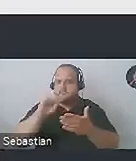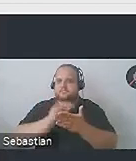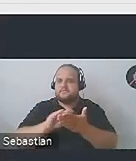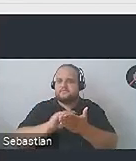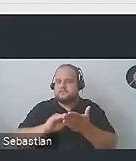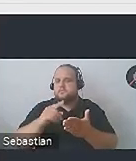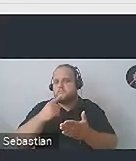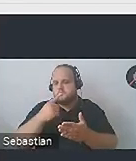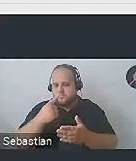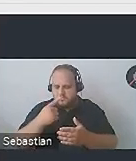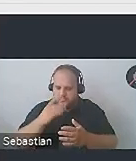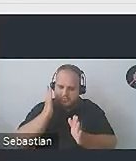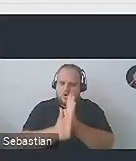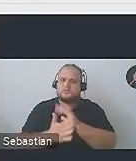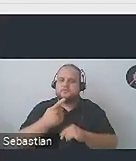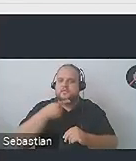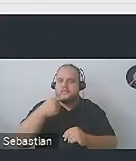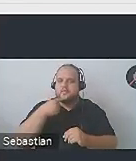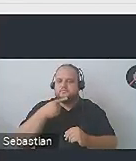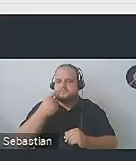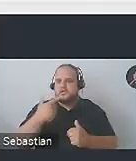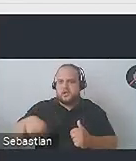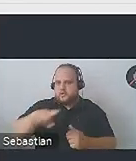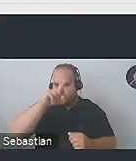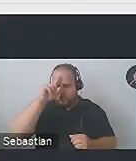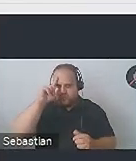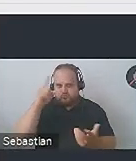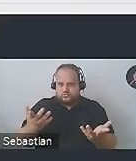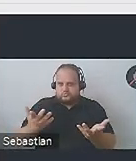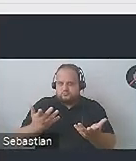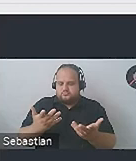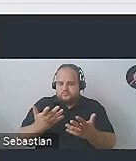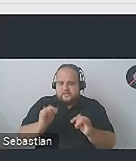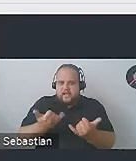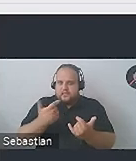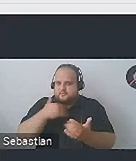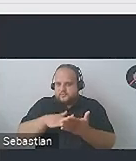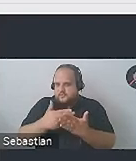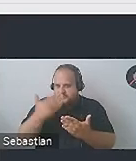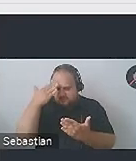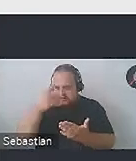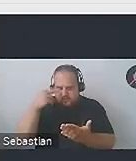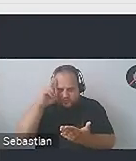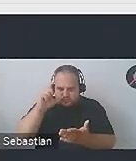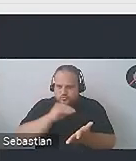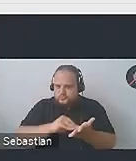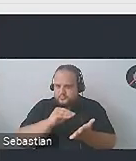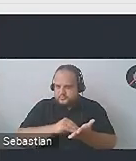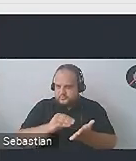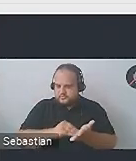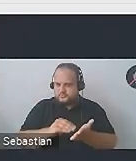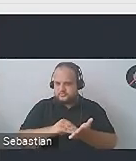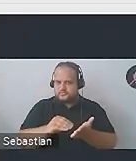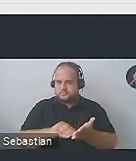prostym, zrozumiałym językiem, żebyśmy po prostu ludzi nie wykluczali na podstawie tego, że nie rozumieją tak dobrze języka,